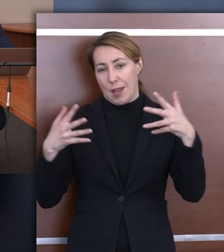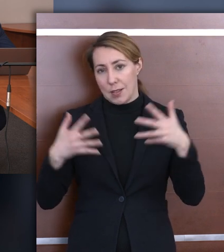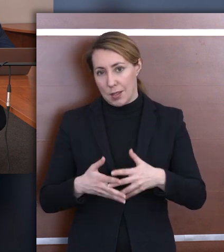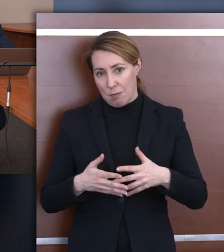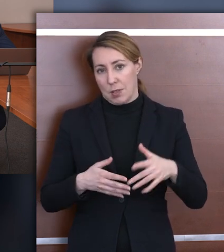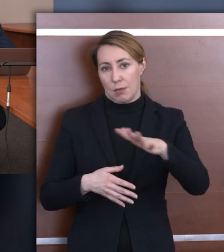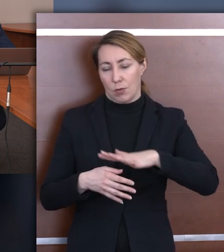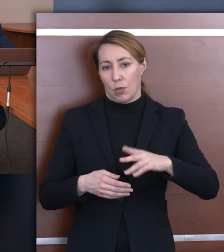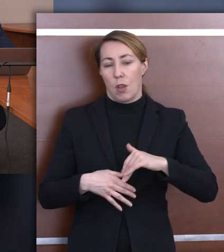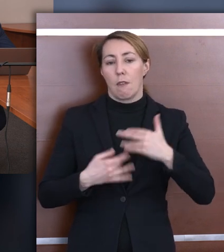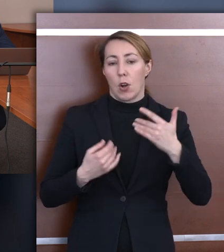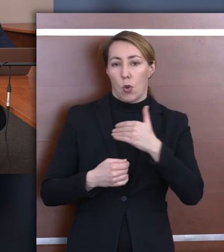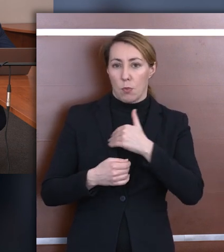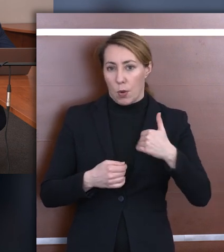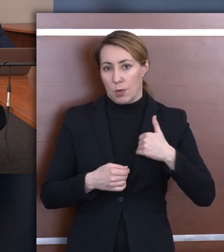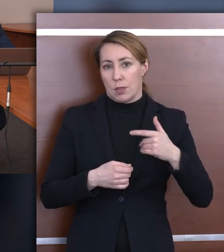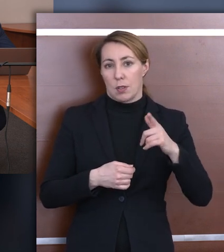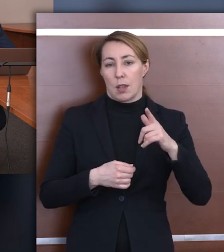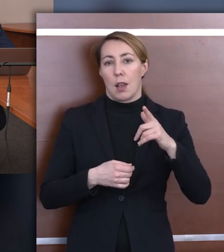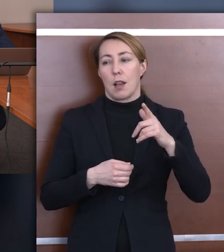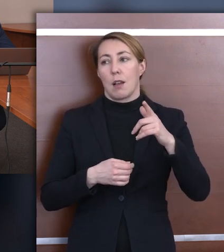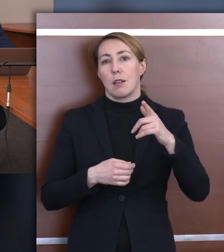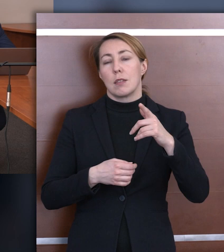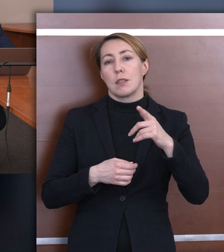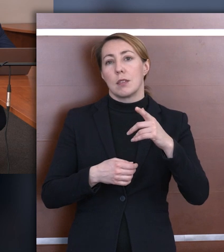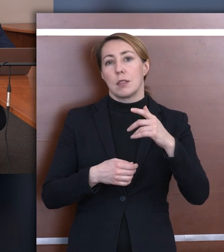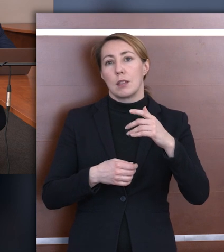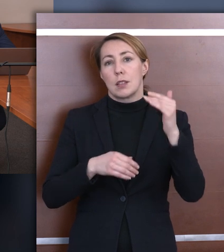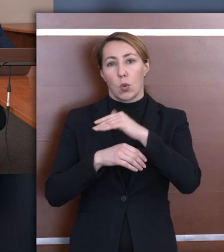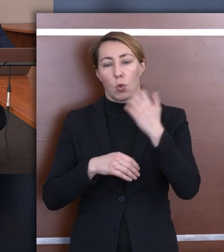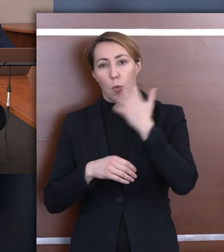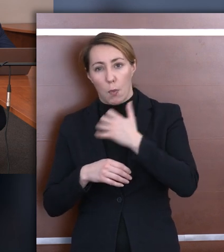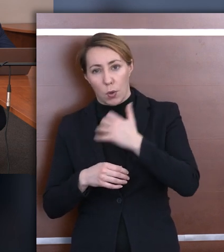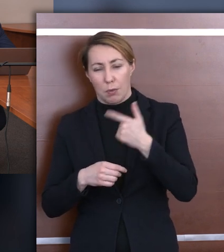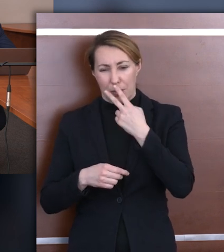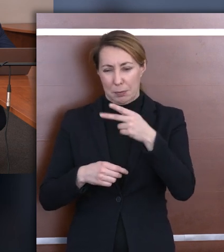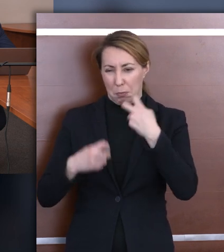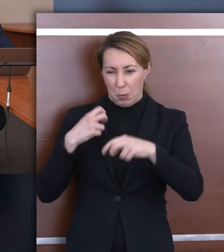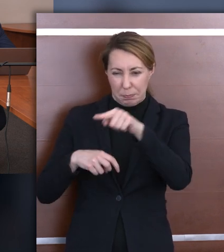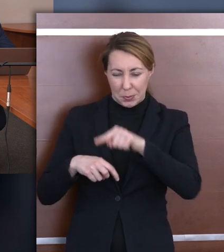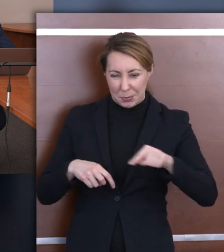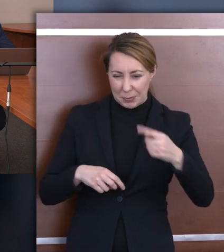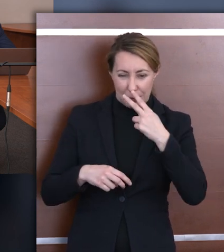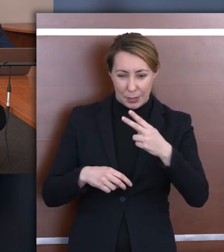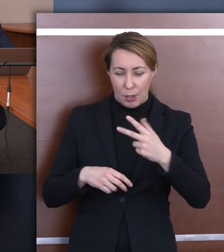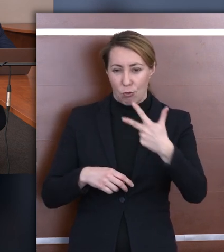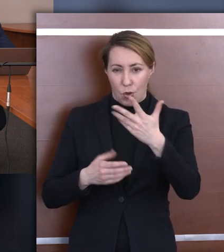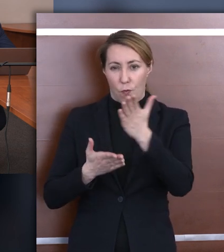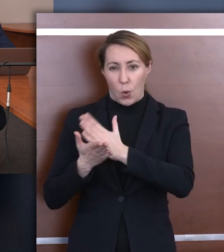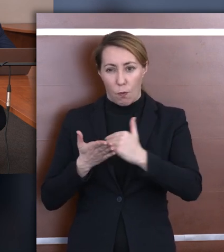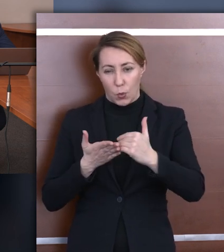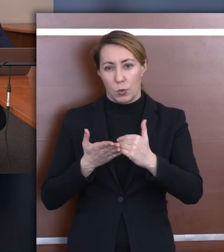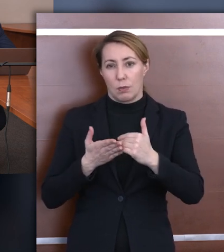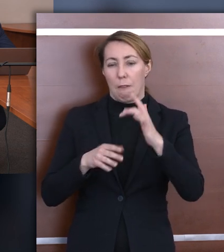Lubuskiego i Zachodniopomorskiego. Ponieważ tutaj mamy pewien problem strukturalny i to widzimy ten problem strukturalny, że z pewnością w tych trzech województwach